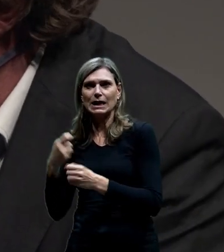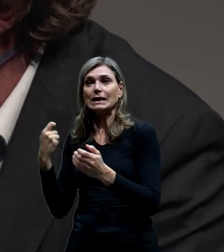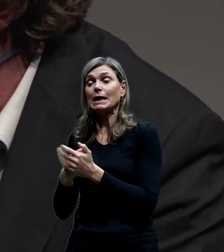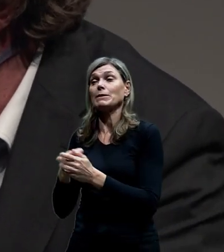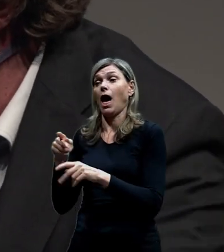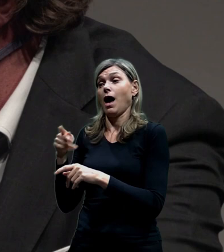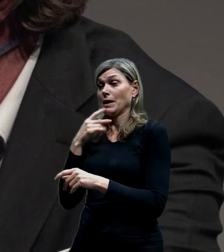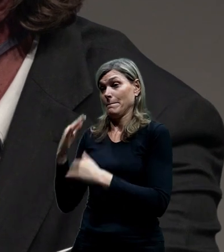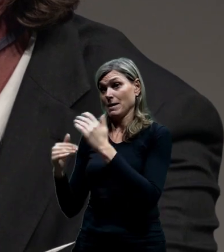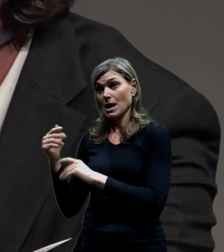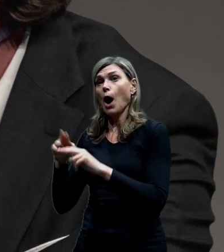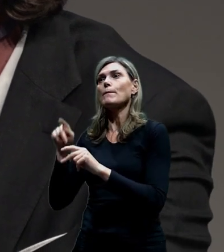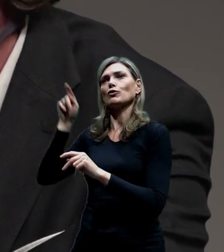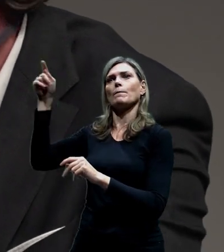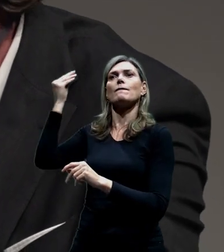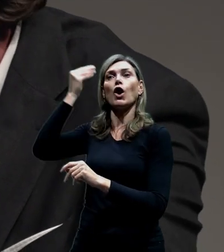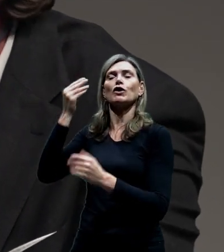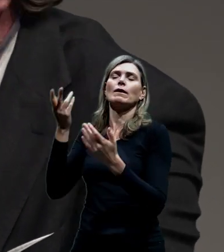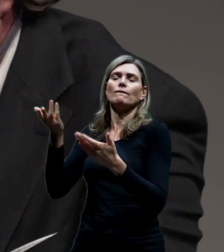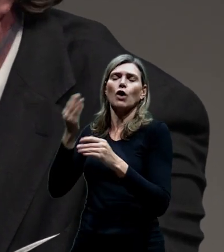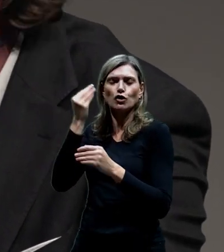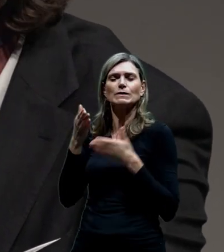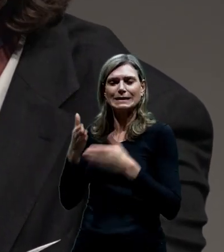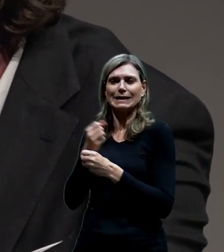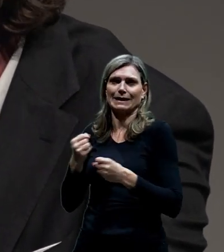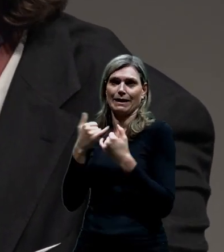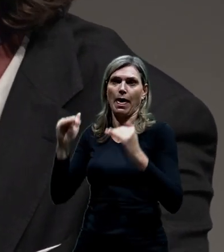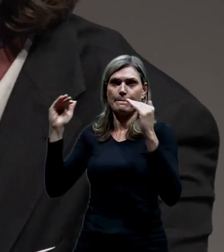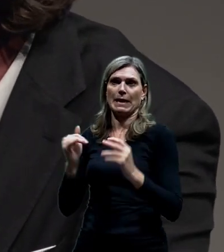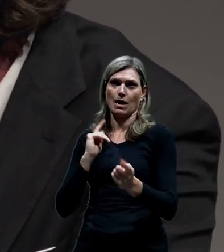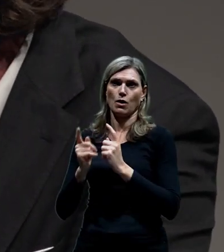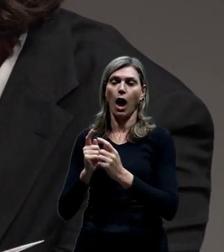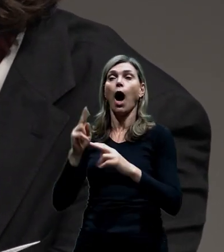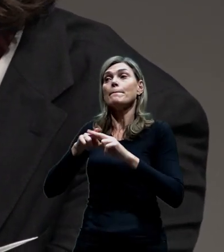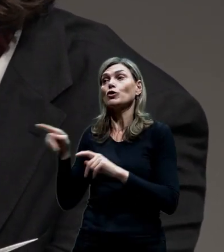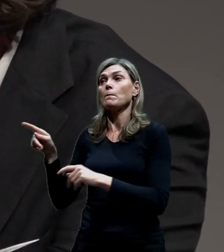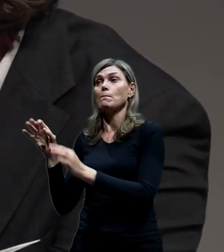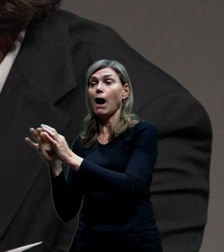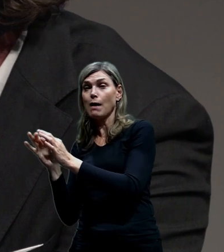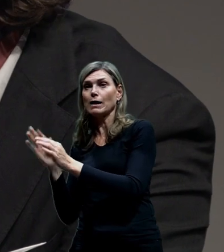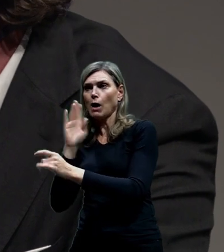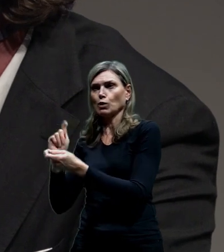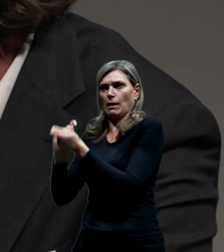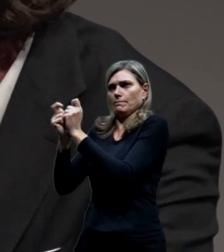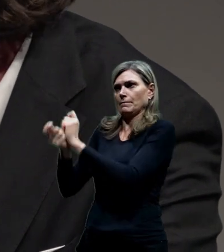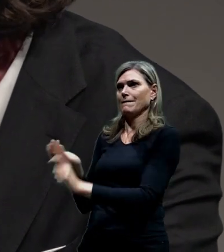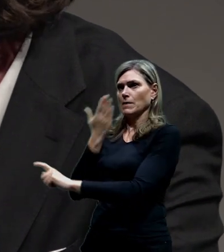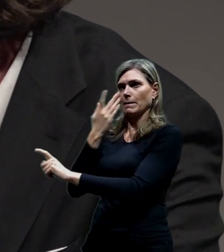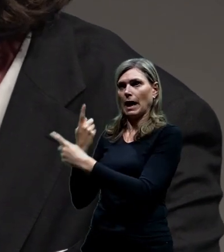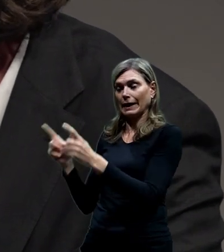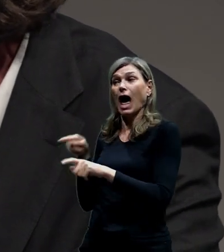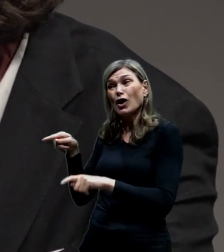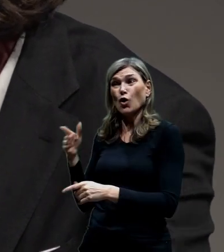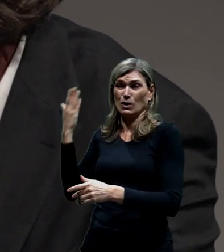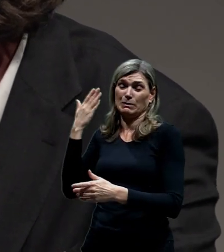těch Holešvících a ta křižovatka vychovatelná se začne chovat jinak. A bude to podle mě jeden z významných úkolů té pracovní